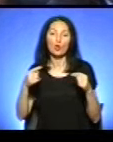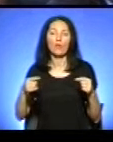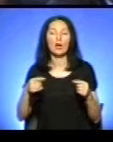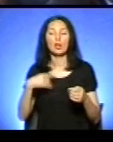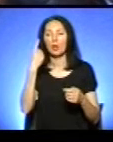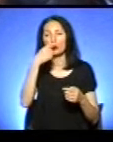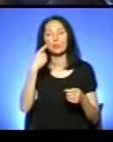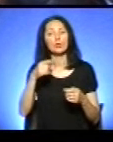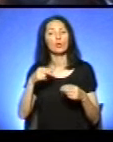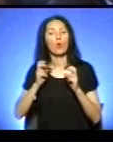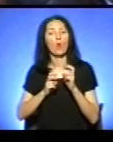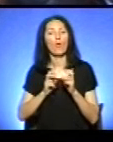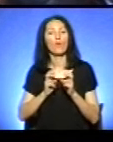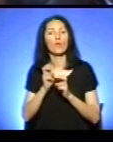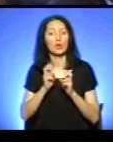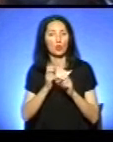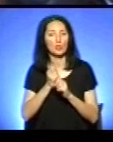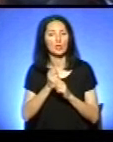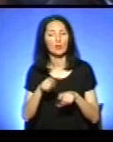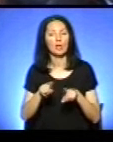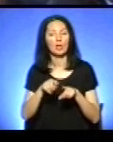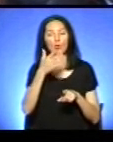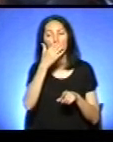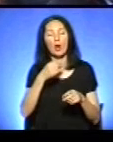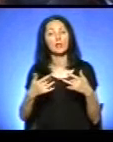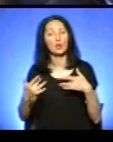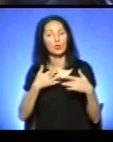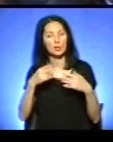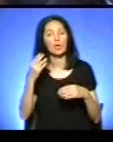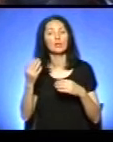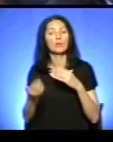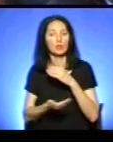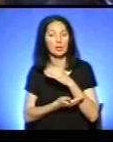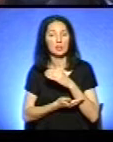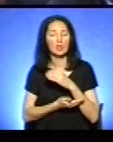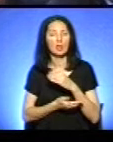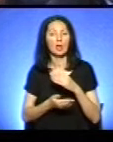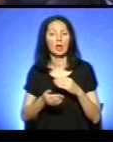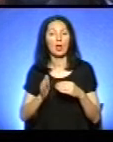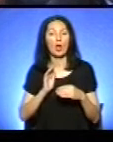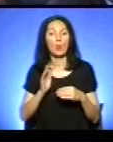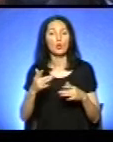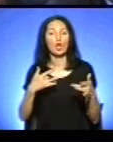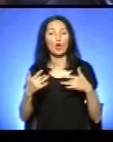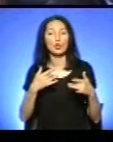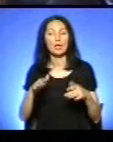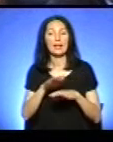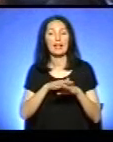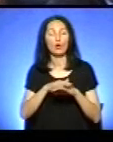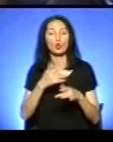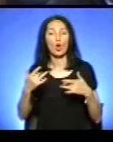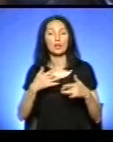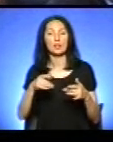Також гарний концерт, заключеним частином якого будуть концерт Народного братисту України Бодана